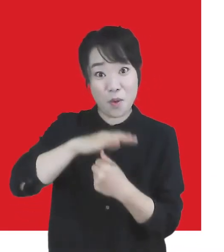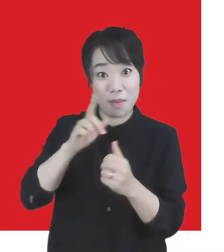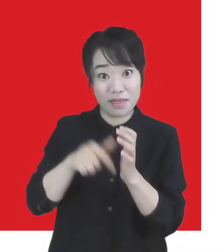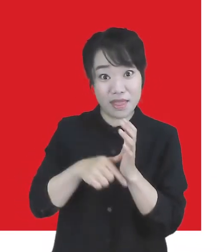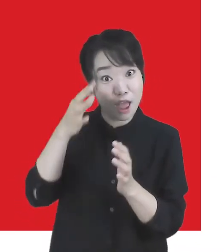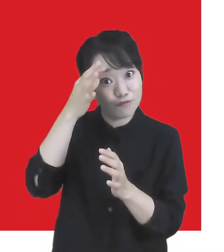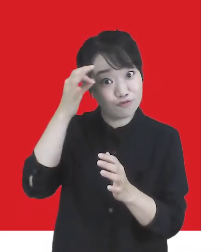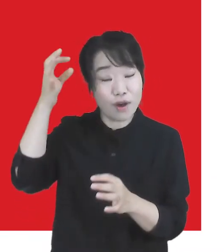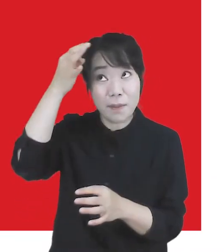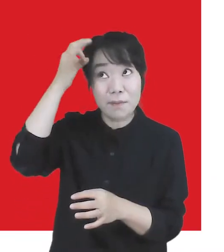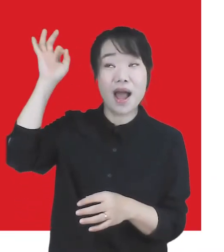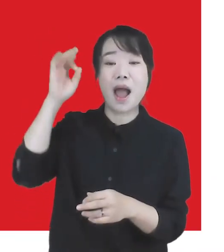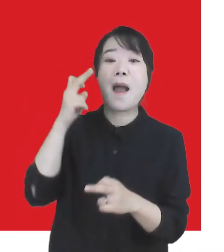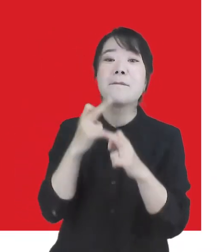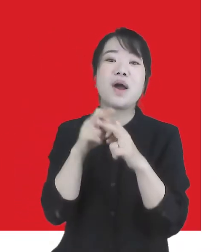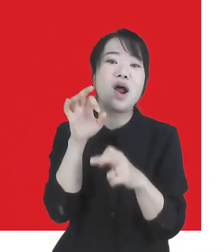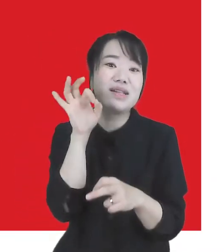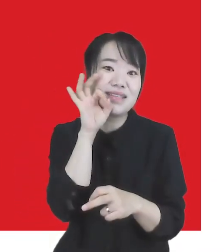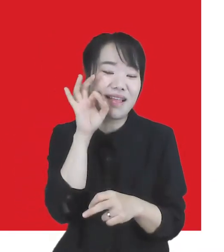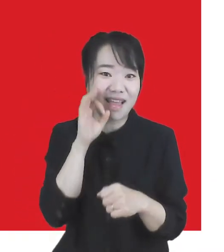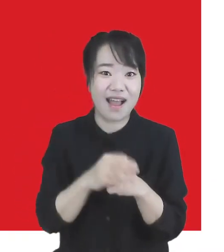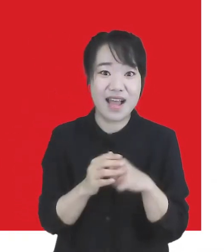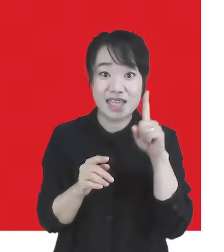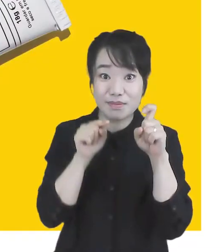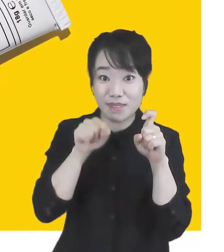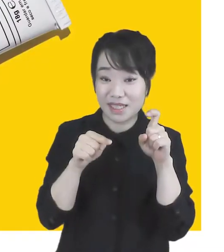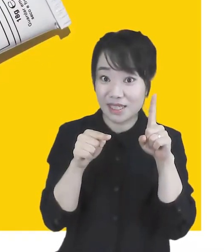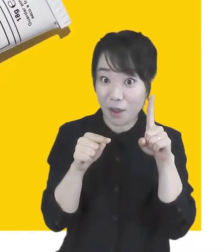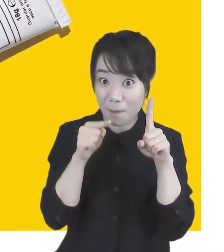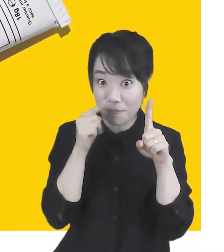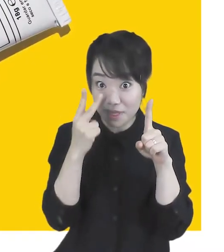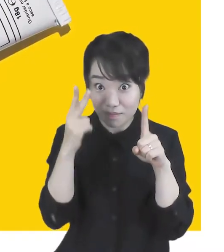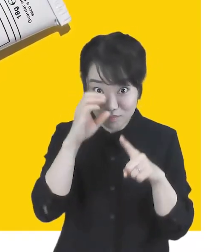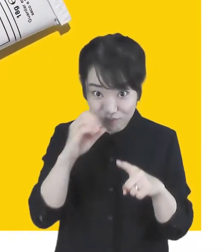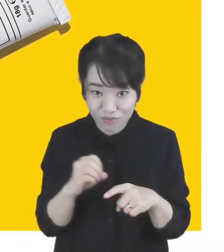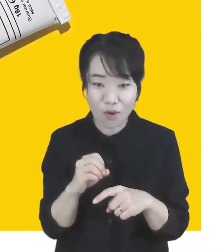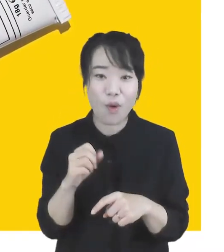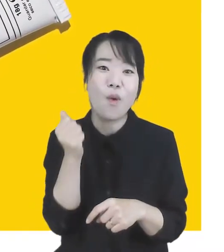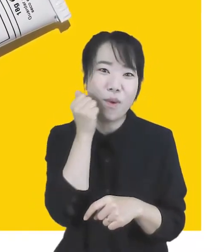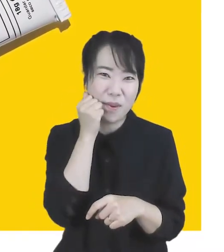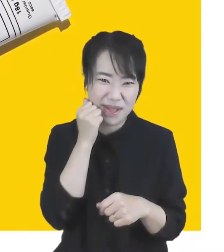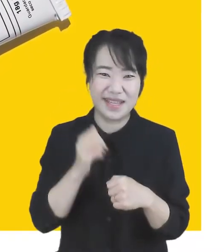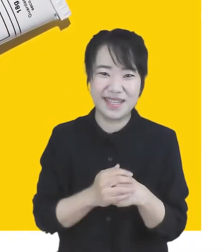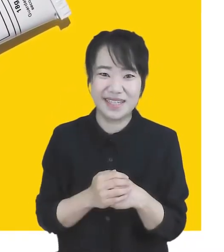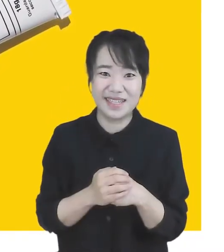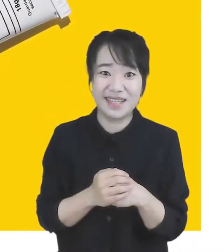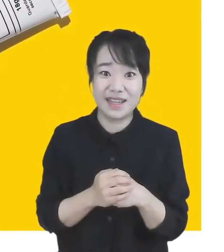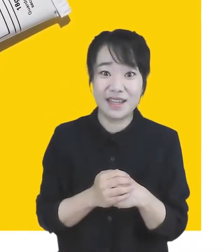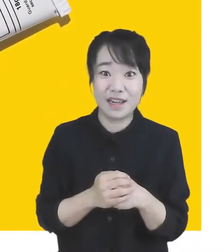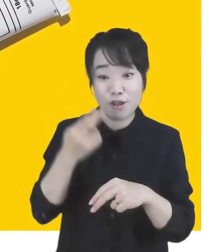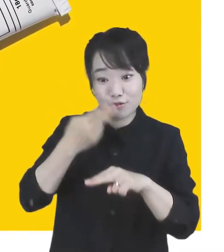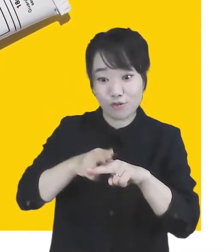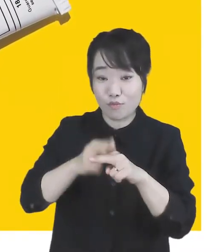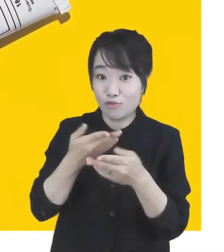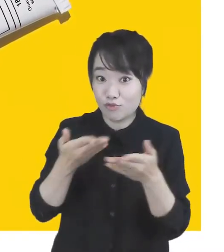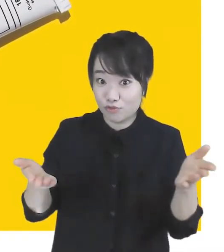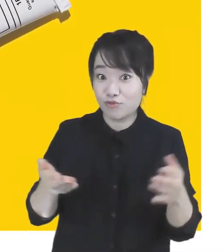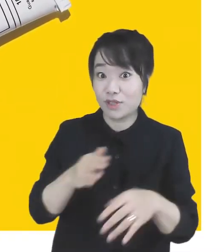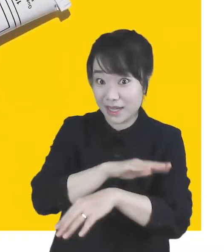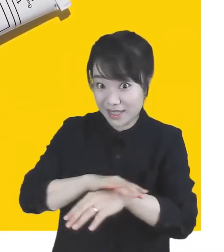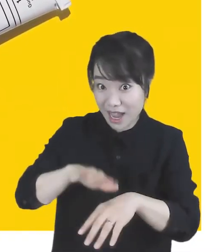시절로 돌아가게 만드는 별사탕 11.2%의 별뽑바이 착한 가격의 멋진 디자인이라